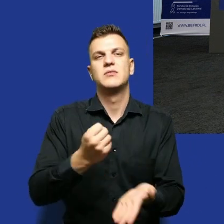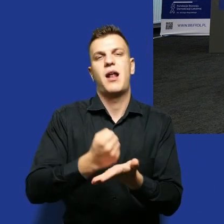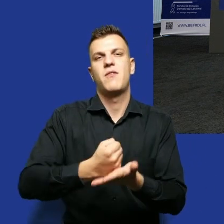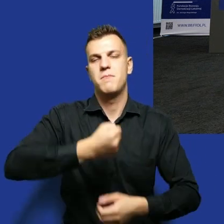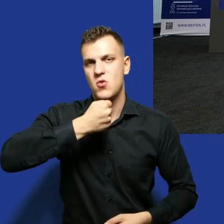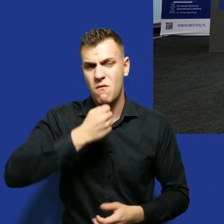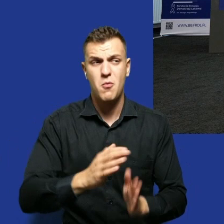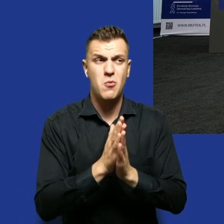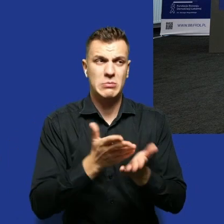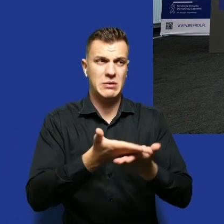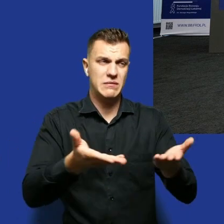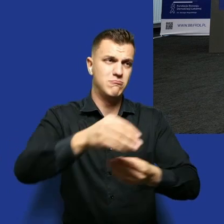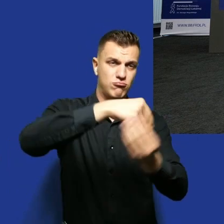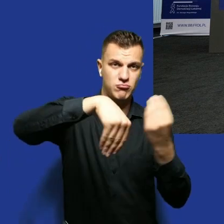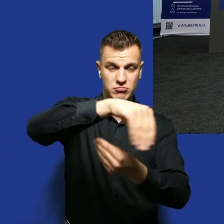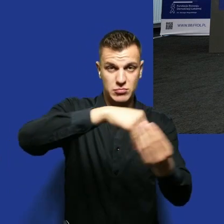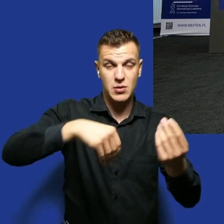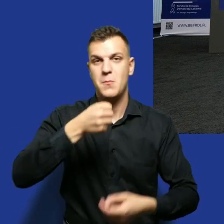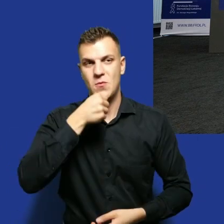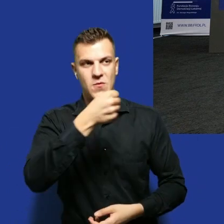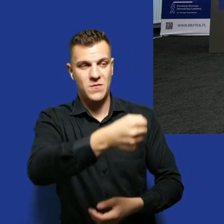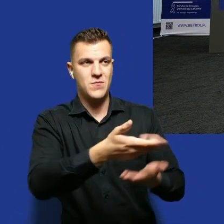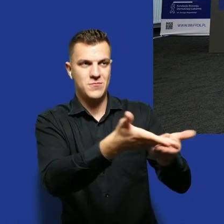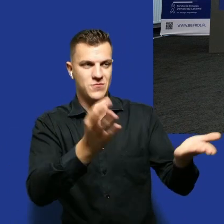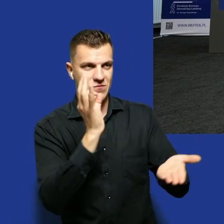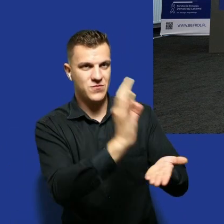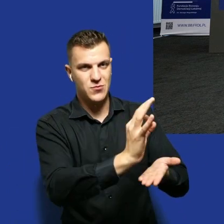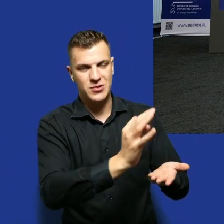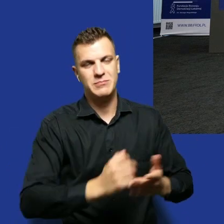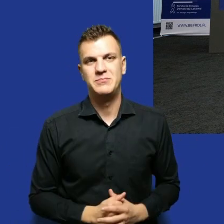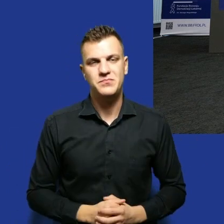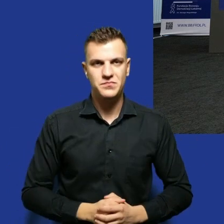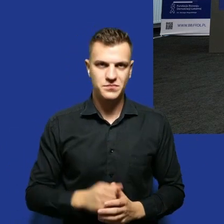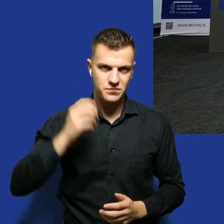Proszę, żebyście się tutaj podzielili, to jest dla Was, możecie korzystać jak najbardziej.